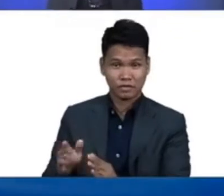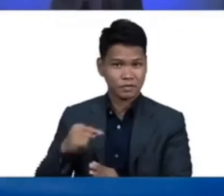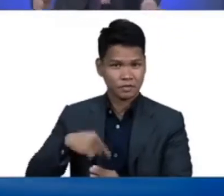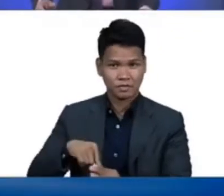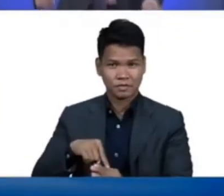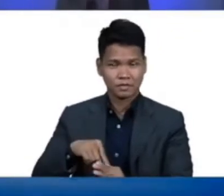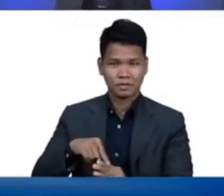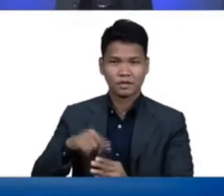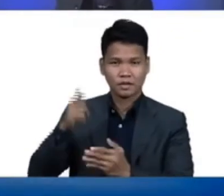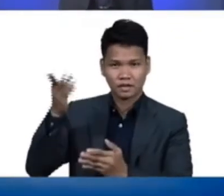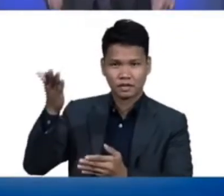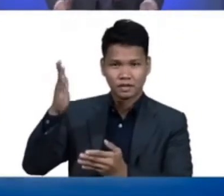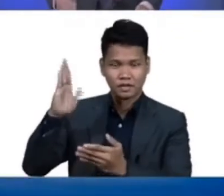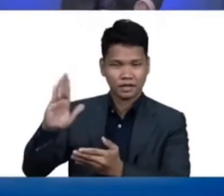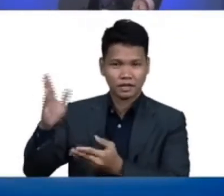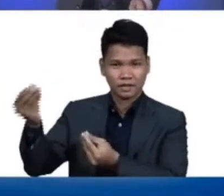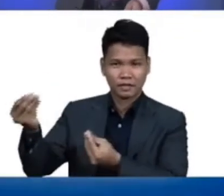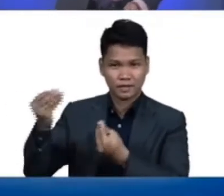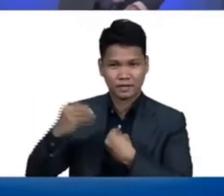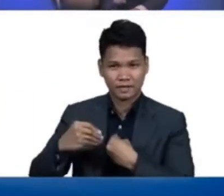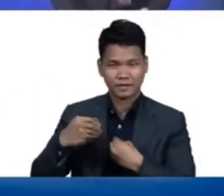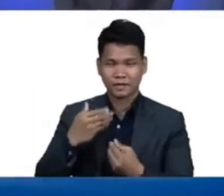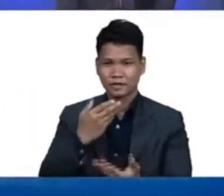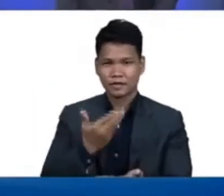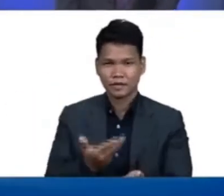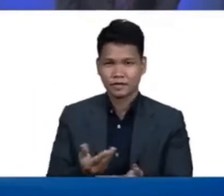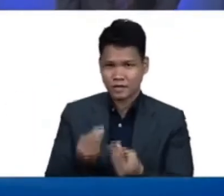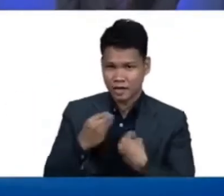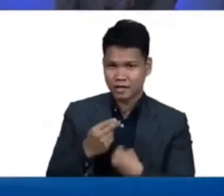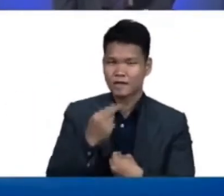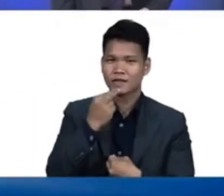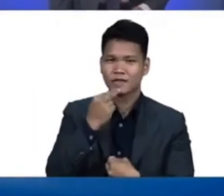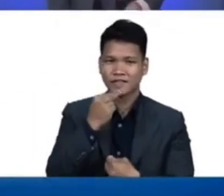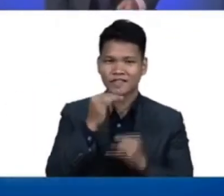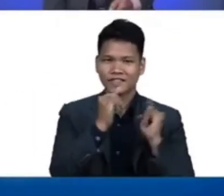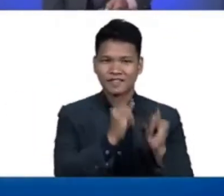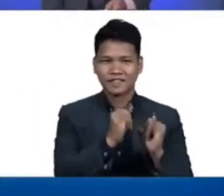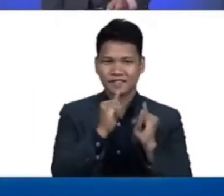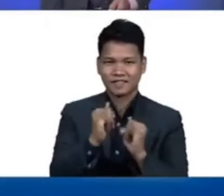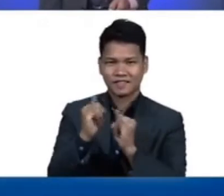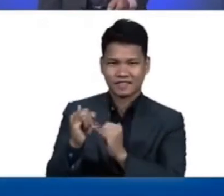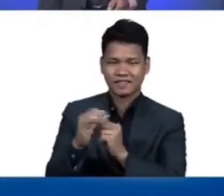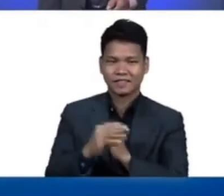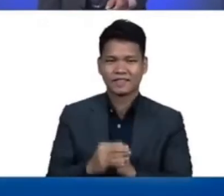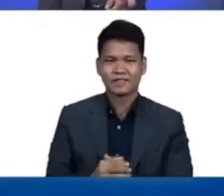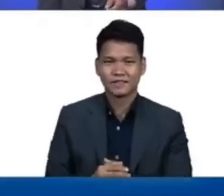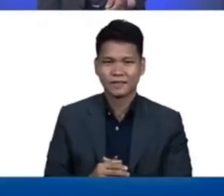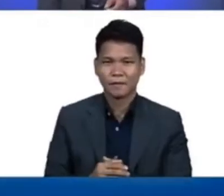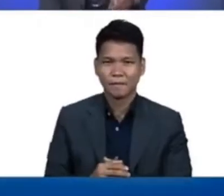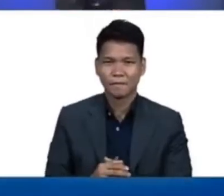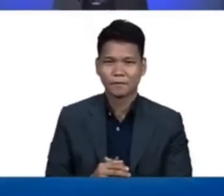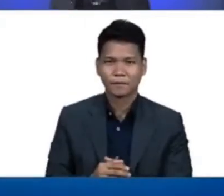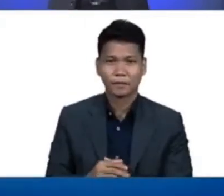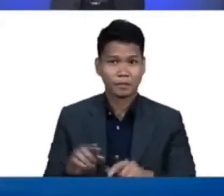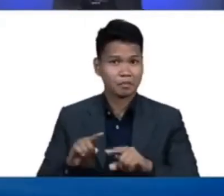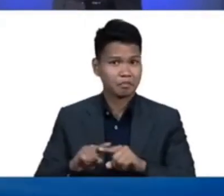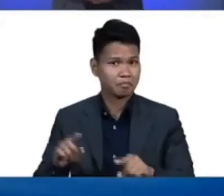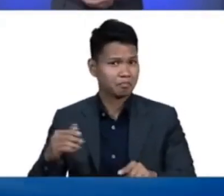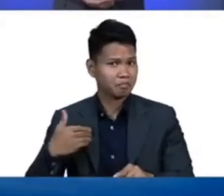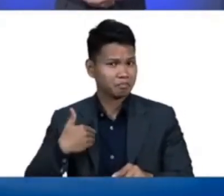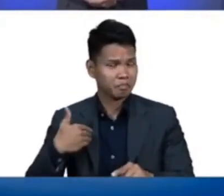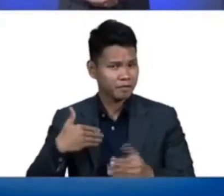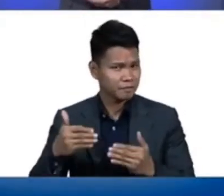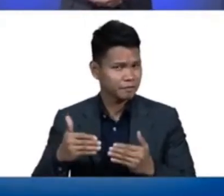Nagbigay siya ng nutrisyon sa bawat isa sa atin. Pero bago po tayo